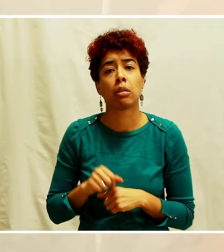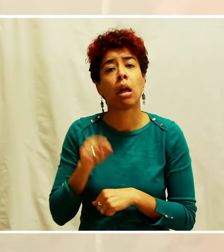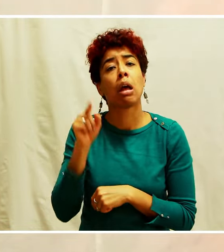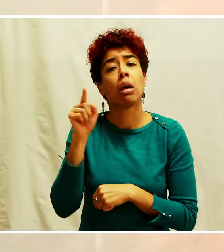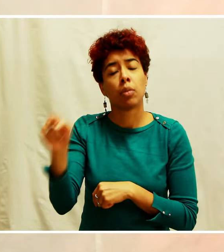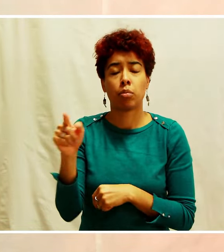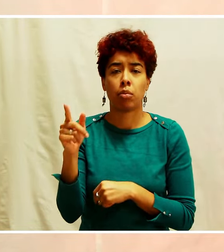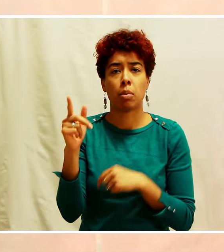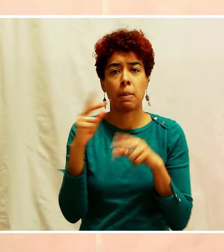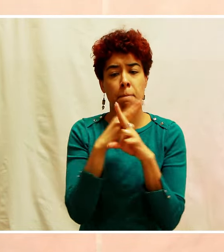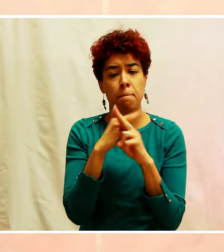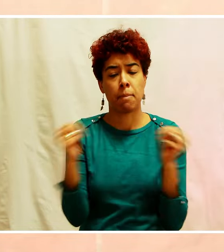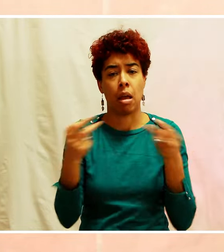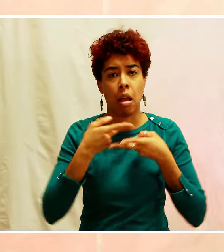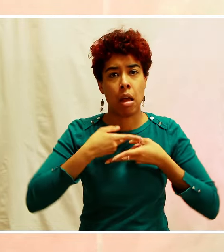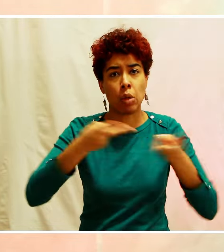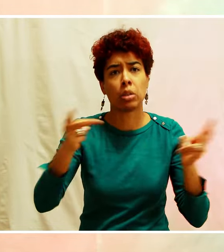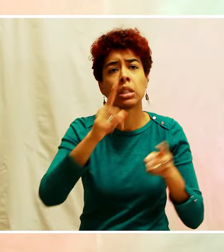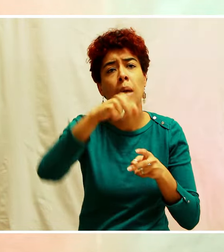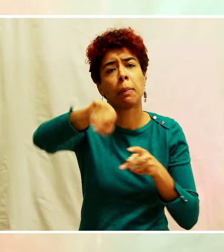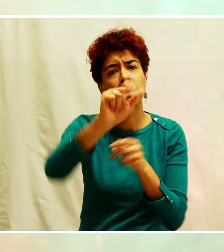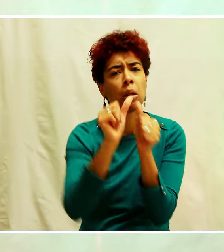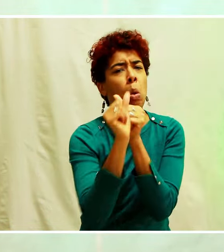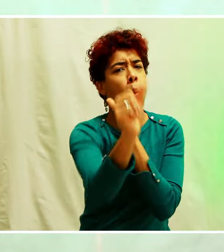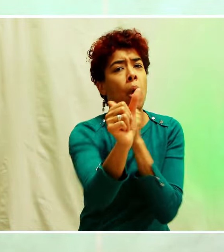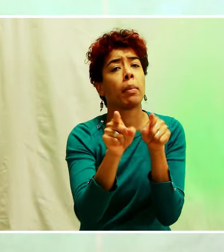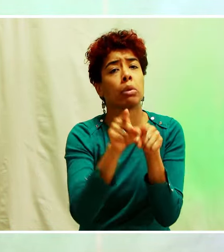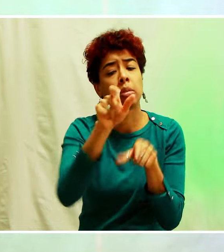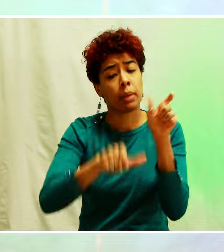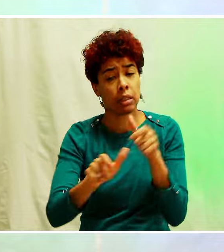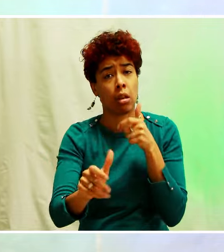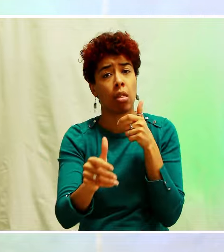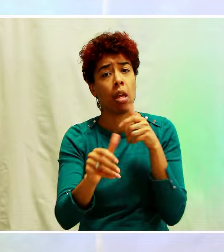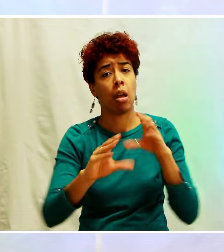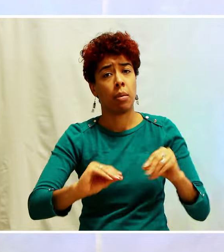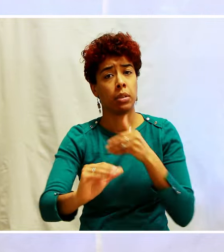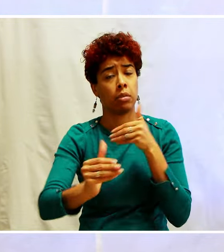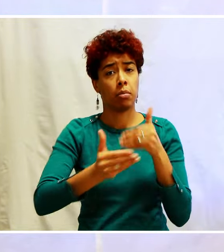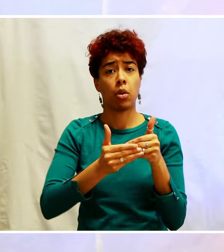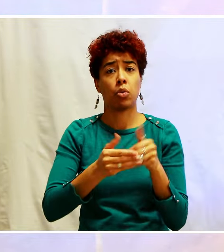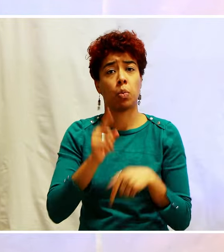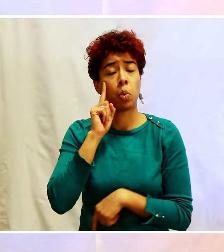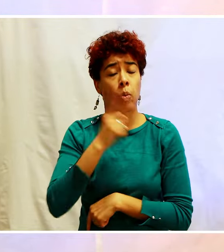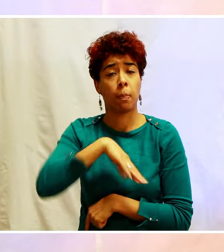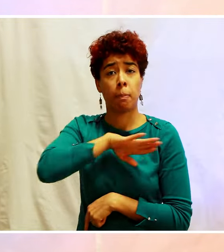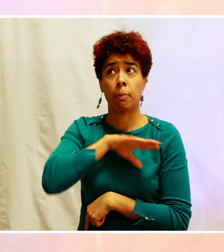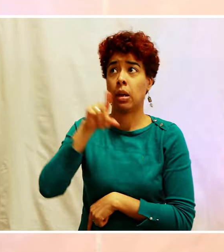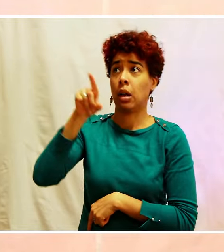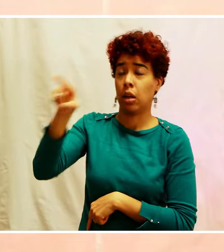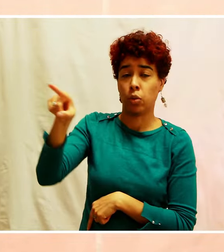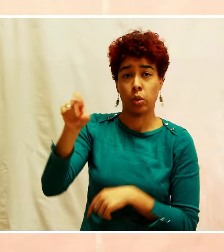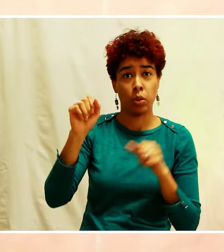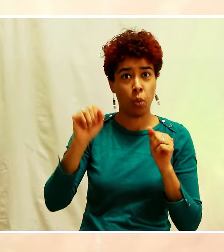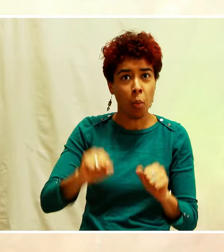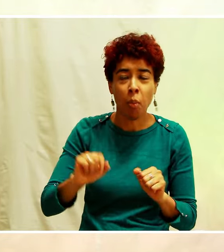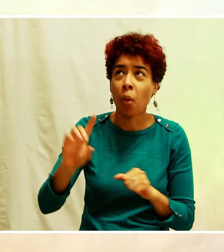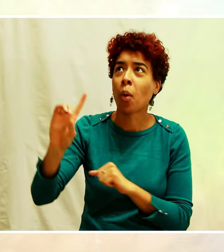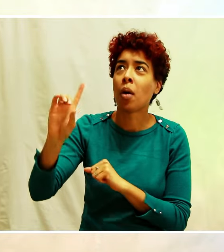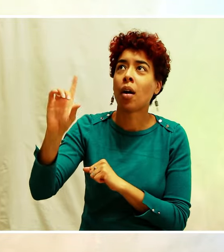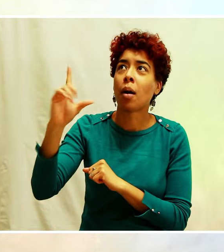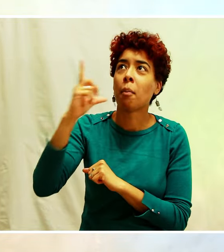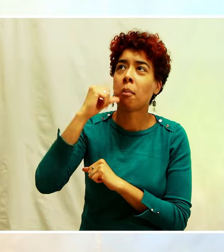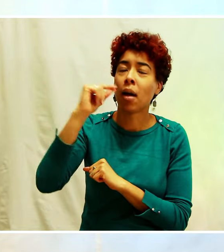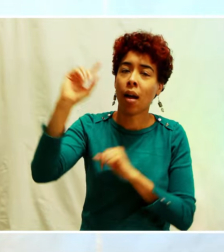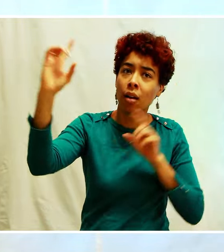loin et la paix à ceux qui étaient prêts. Car par lui, nous avons les uns et les autres accès auprès du Père